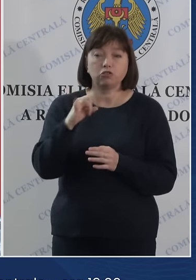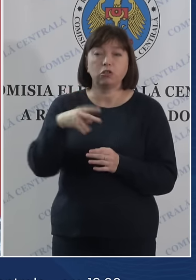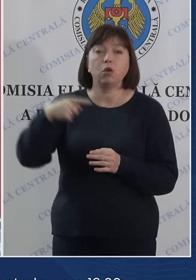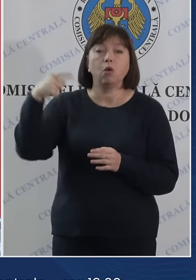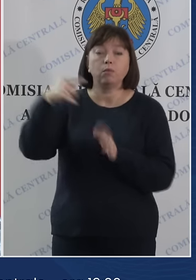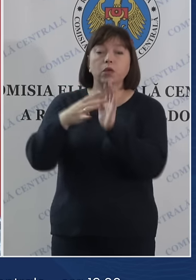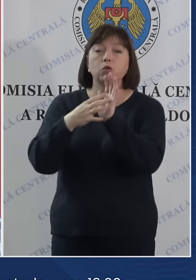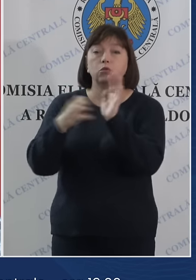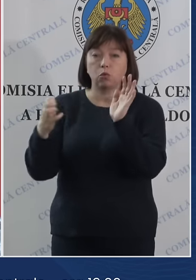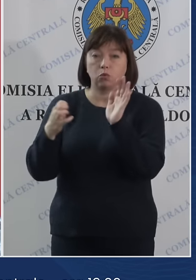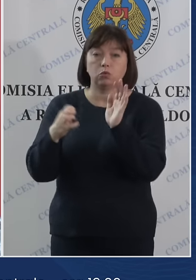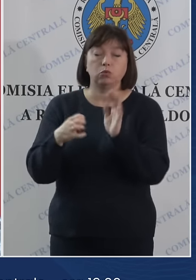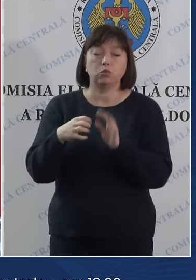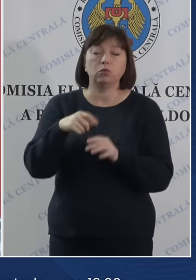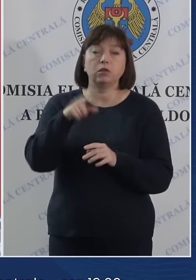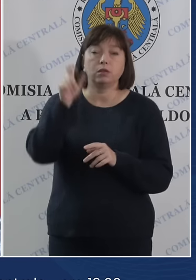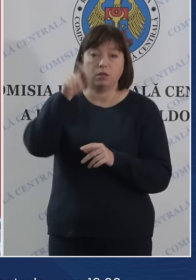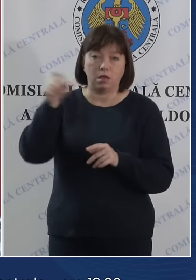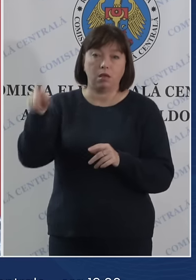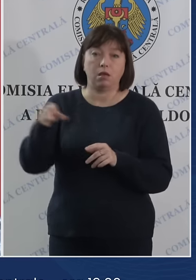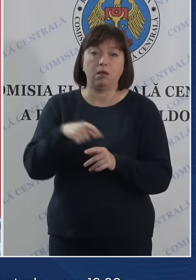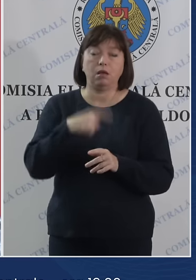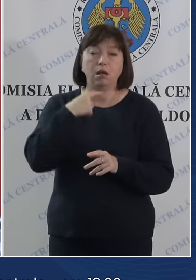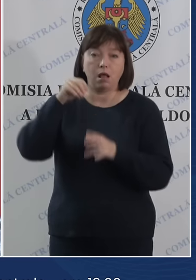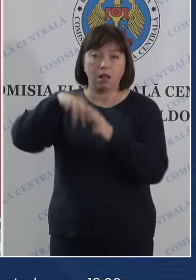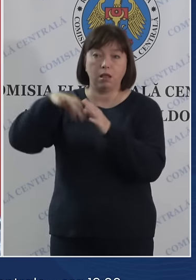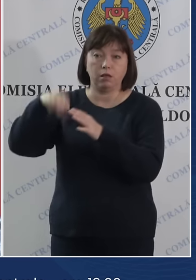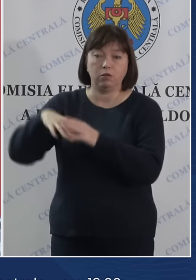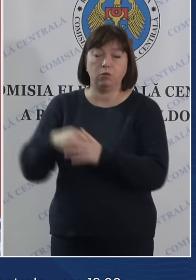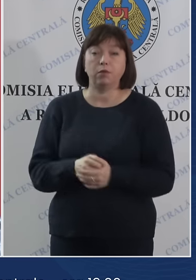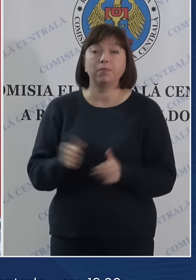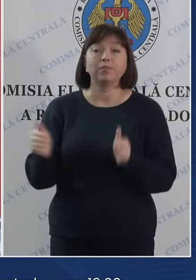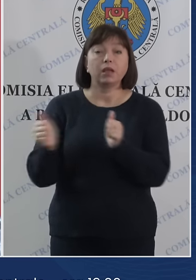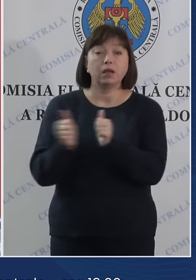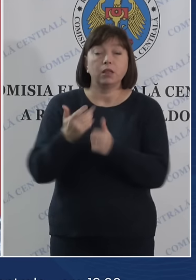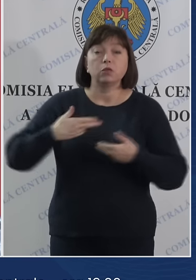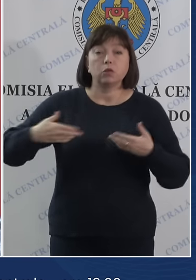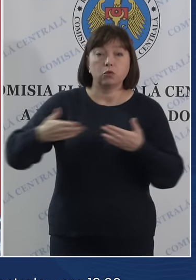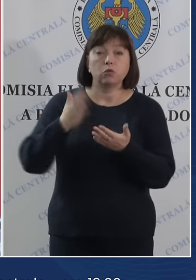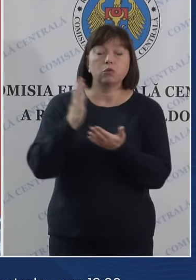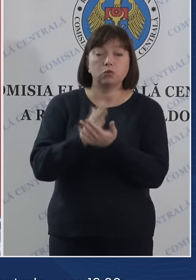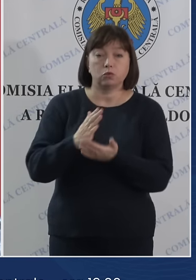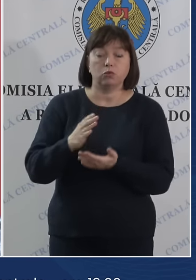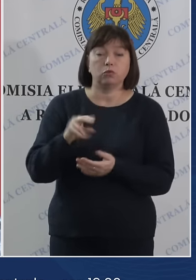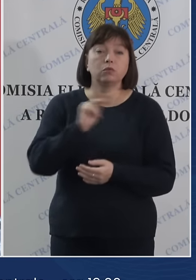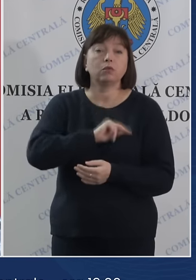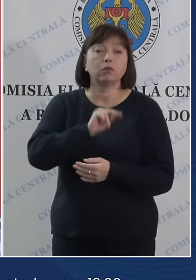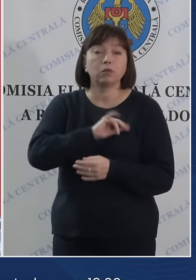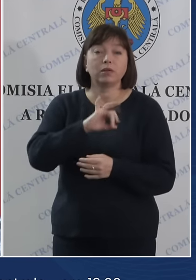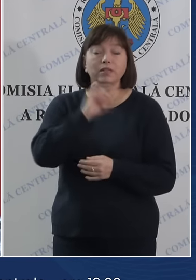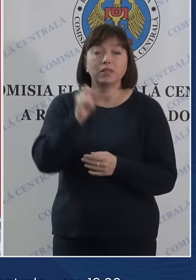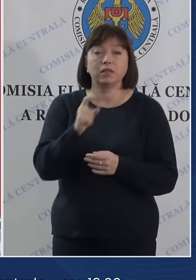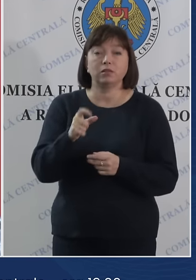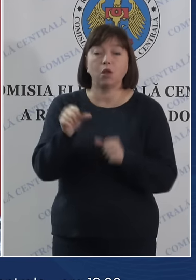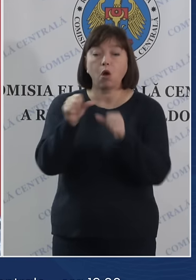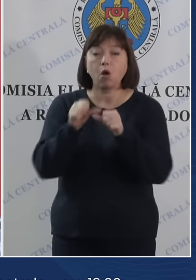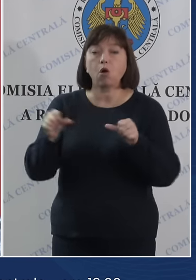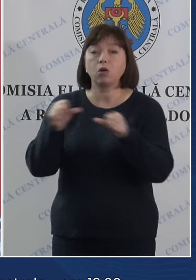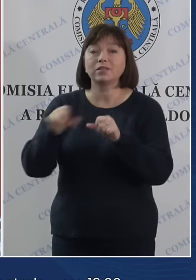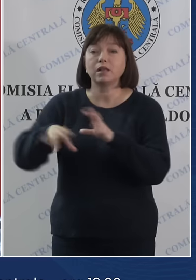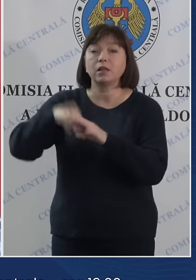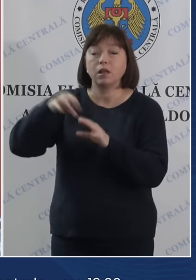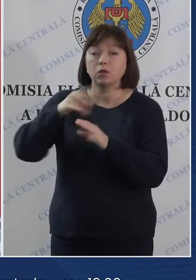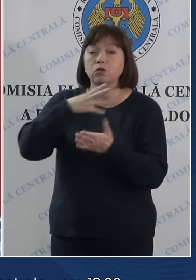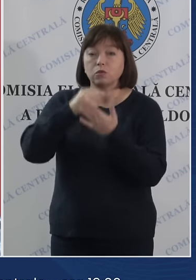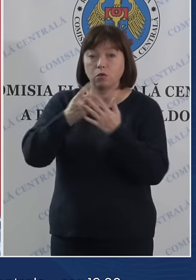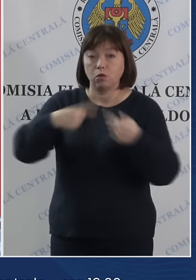1.900 de alegători. Alături de noi sunt colegii din Consiliile Electorale